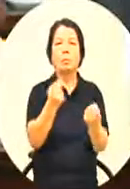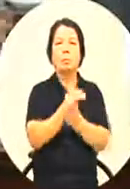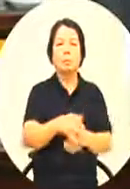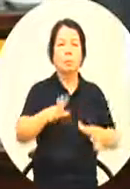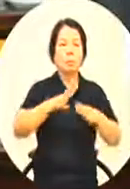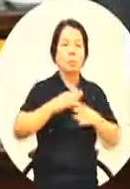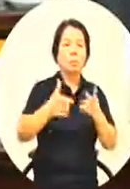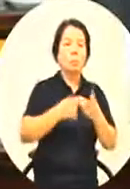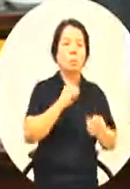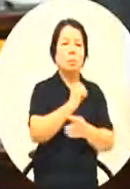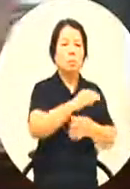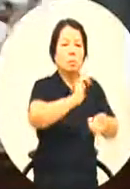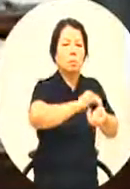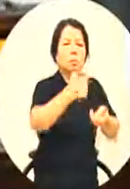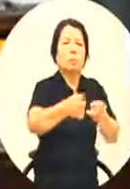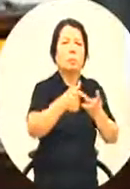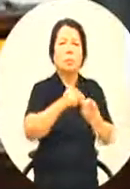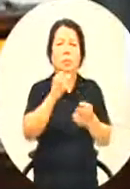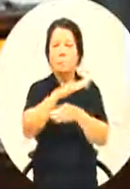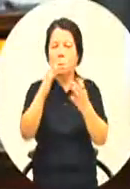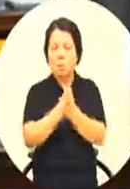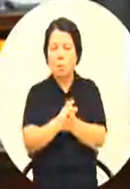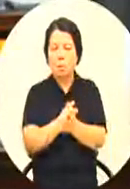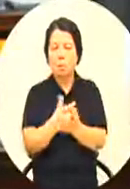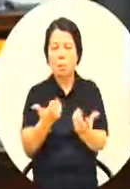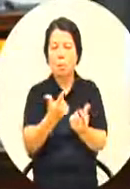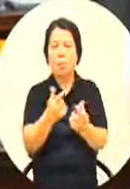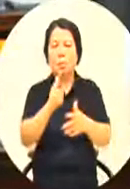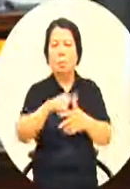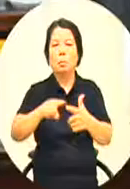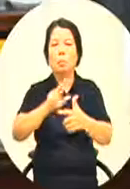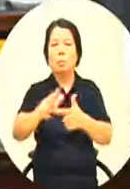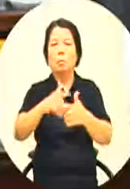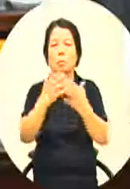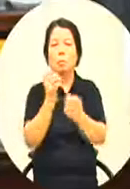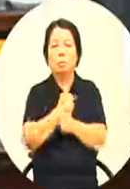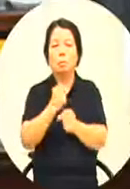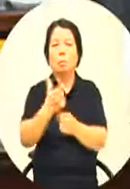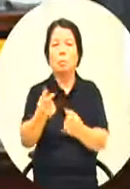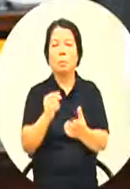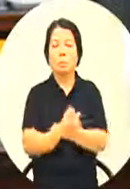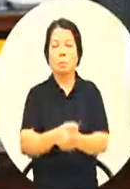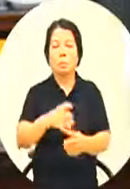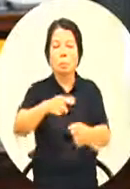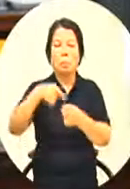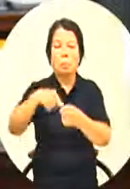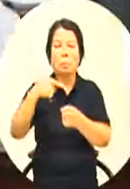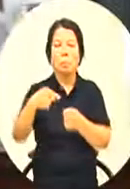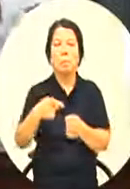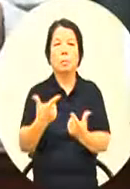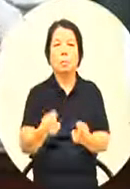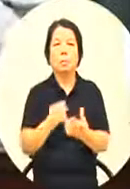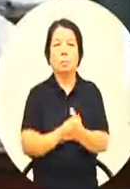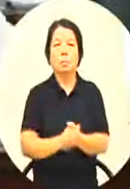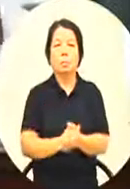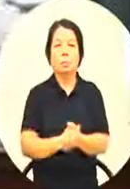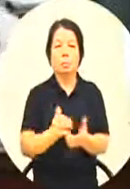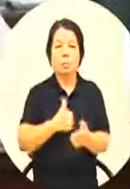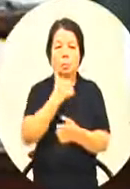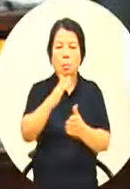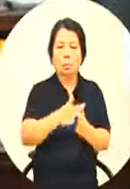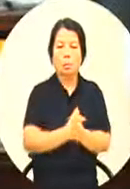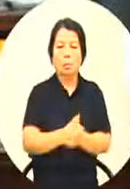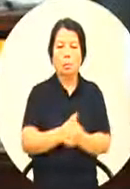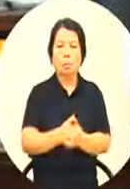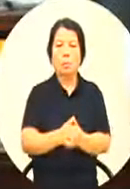官 做民意代表都同样了同样都是领同样的角色做一样的薪资领一样薪资做一样的角色可是顺利那会